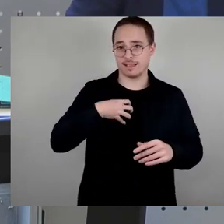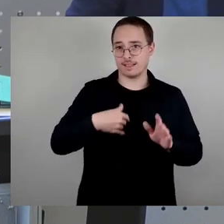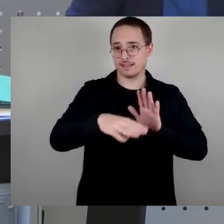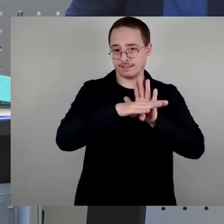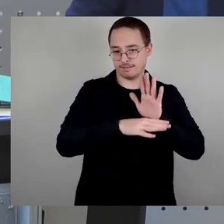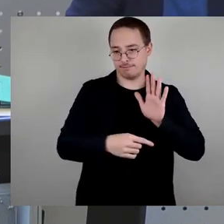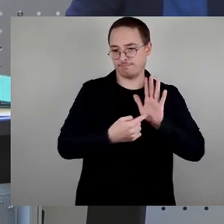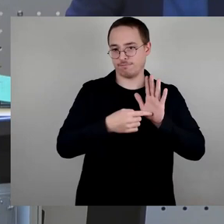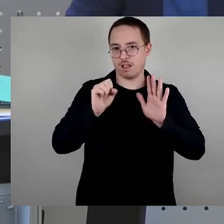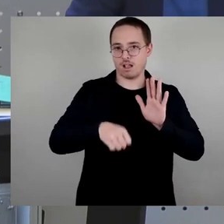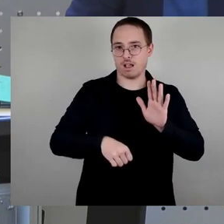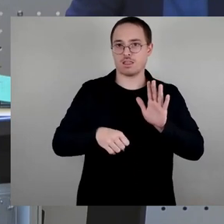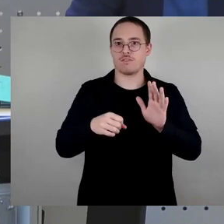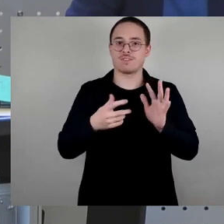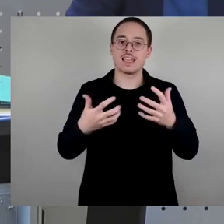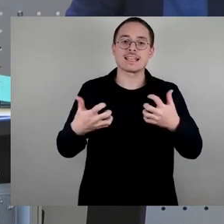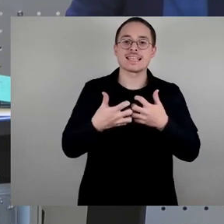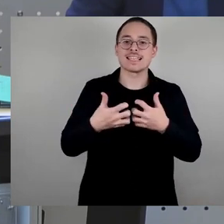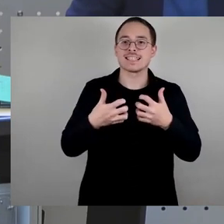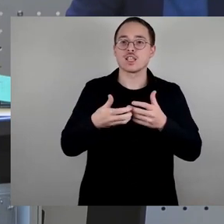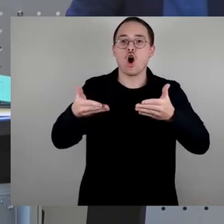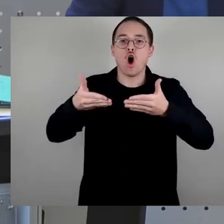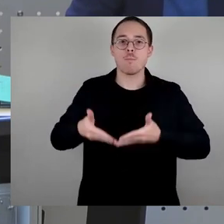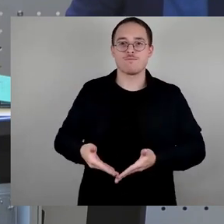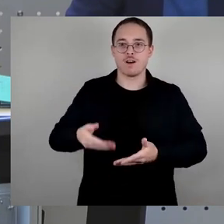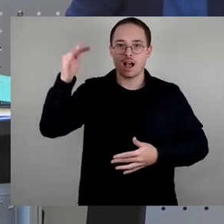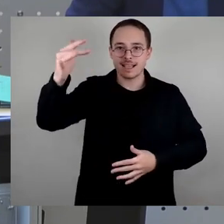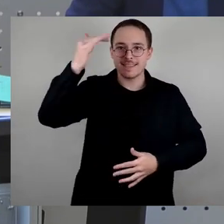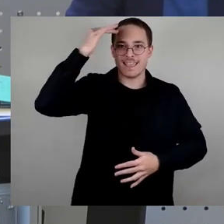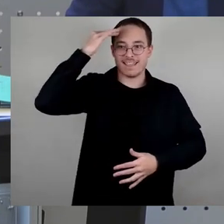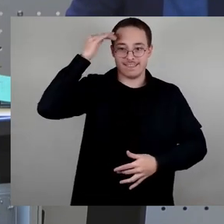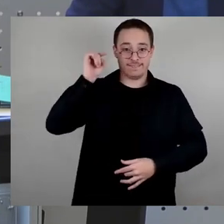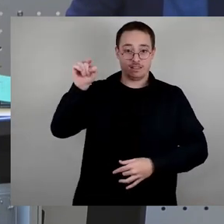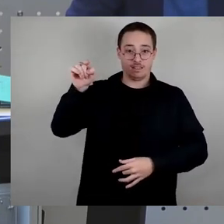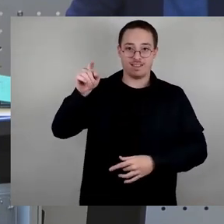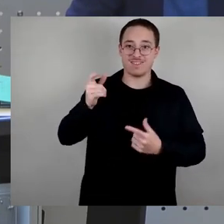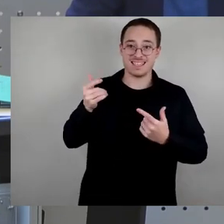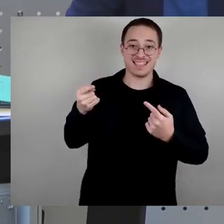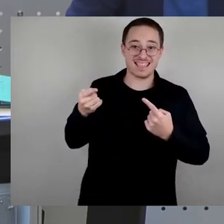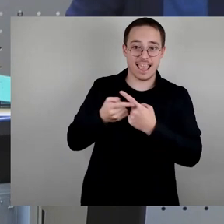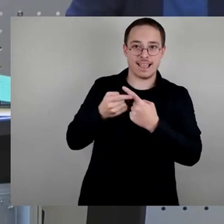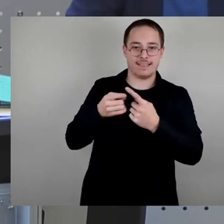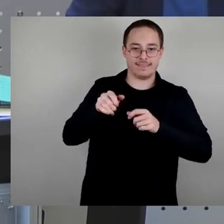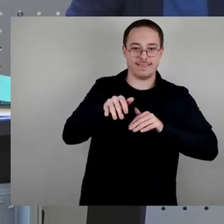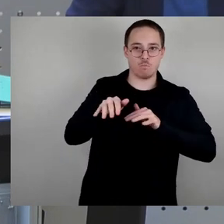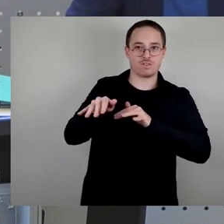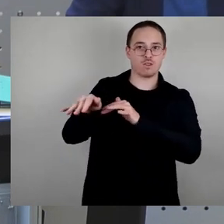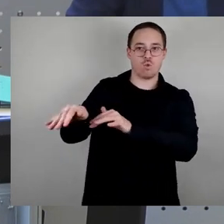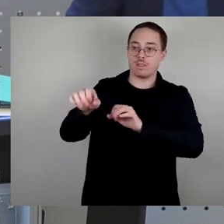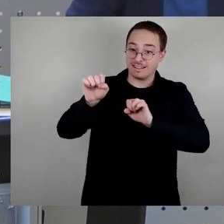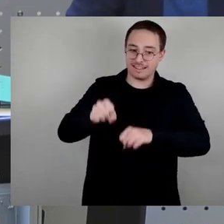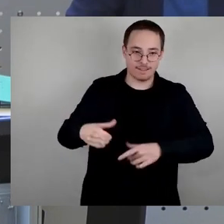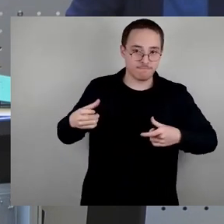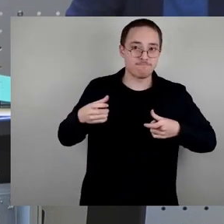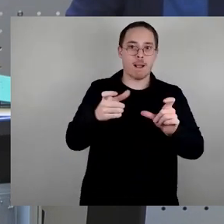eines Krieges gewidmet sind, Versammlungen stattfinden, welche die Würde dieser Kriegsopfer beeinträchtigt oder stört. Wenn also am